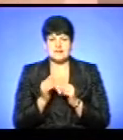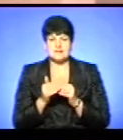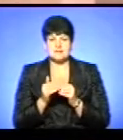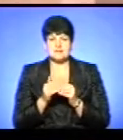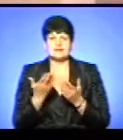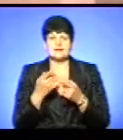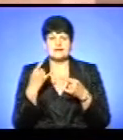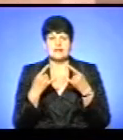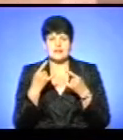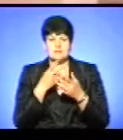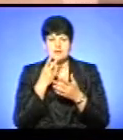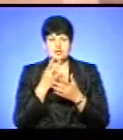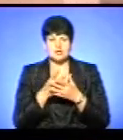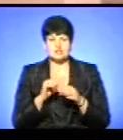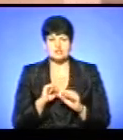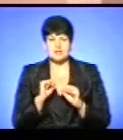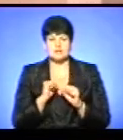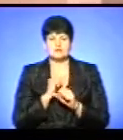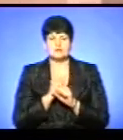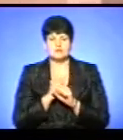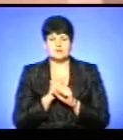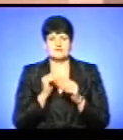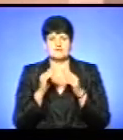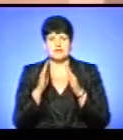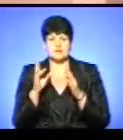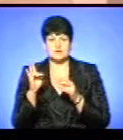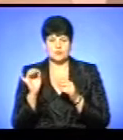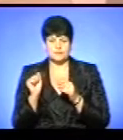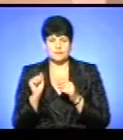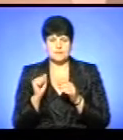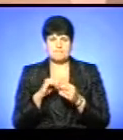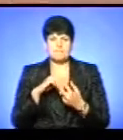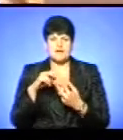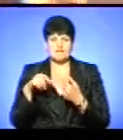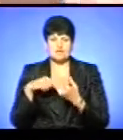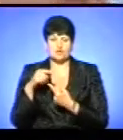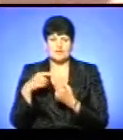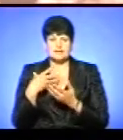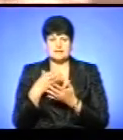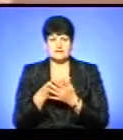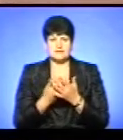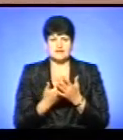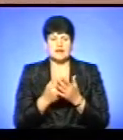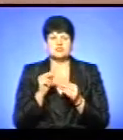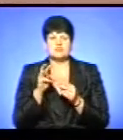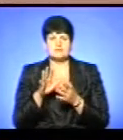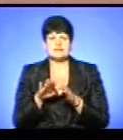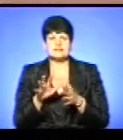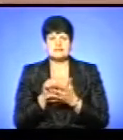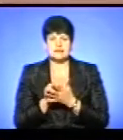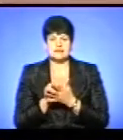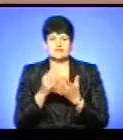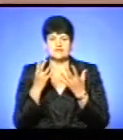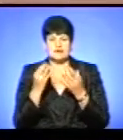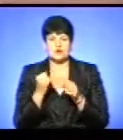телепередачі і ми постараємось їх втілити по табірному, переформатувати на свій стиль. А чим діти зайняті в день? Також